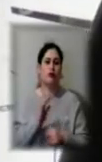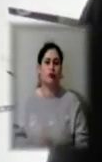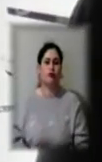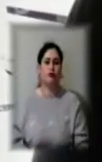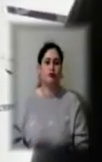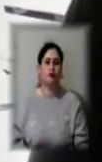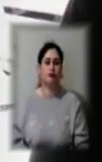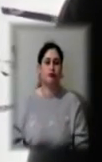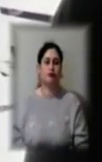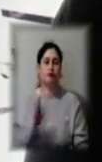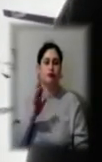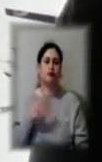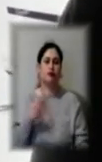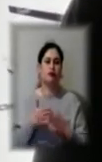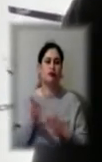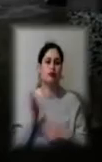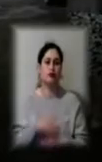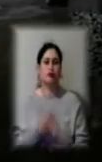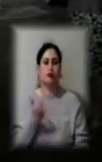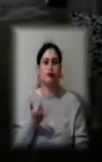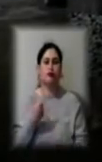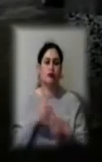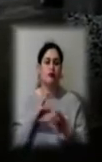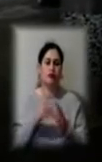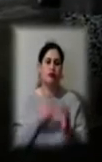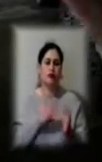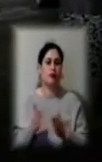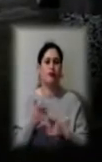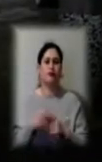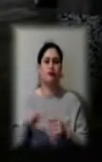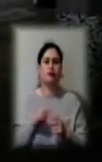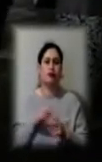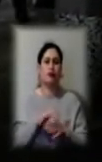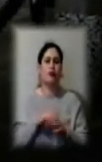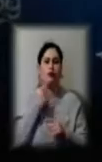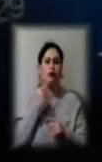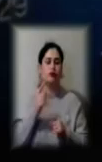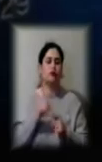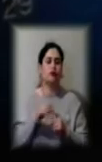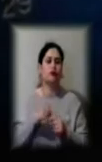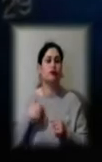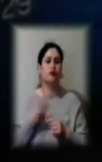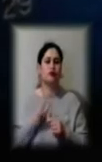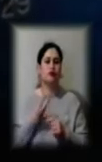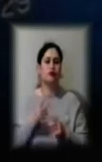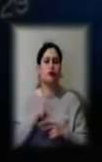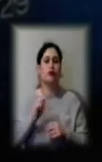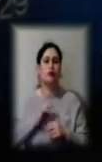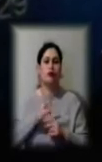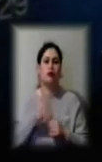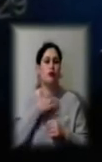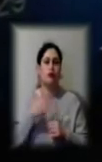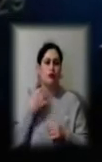вже додому, а так все в порядку. Директор Каринко говорить, що охочих зараз працювати не так вже й багато.